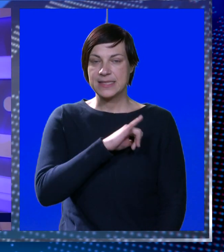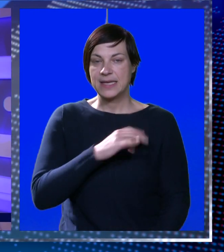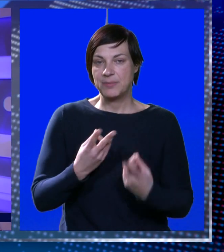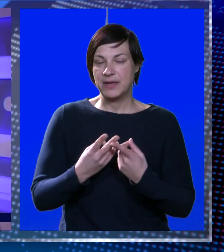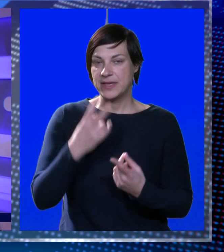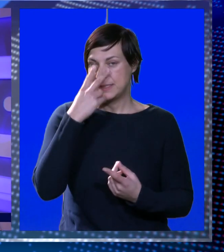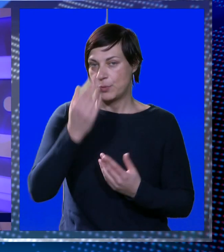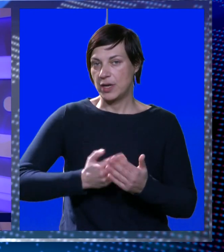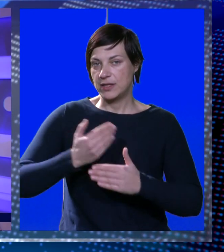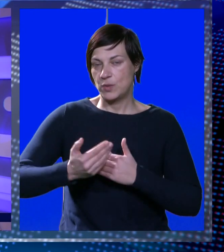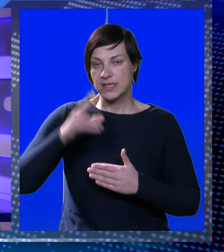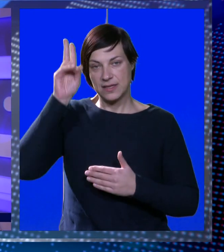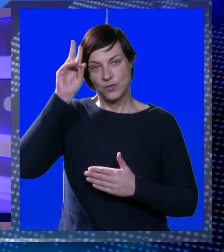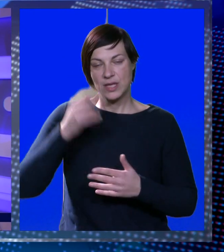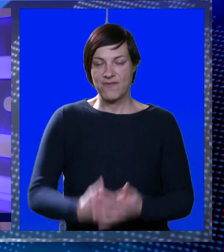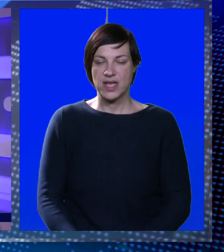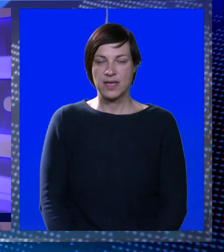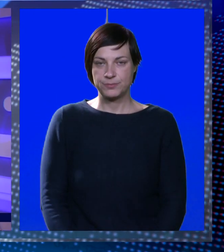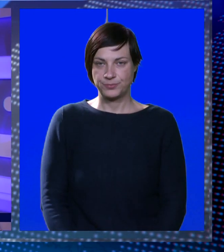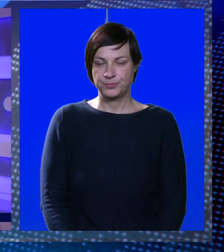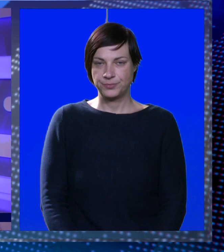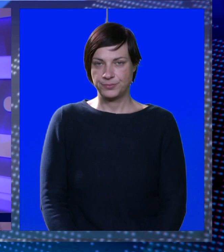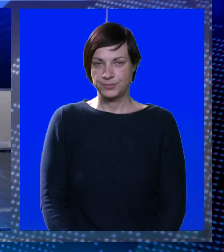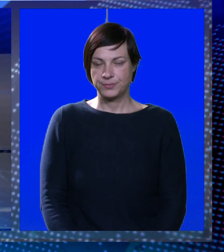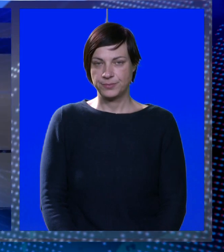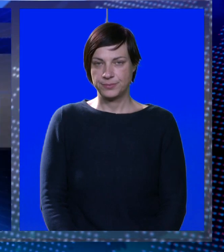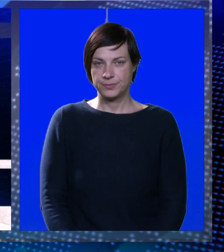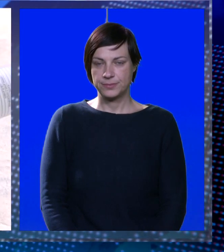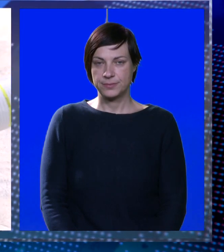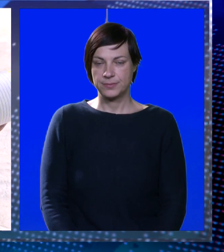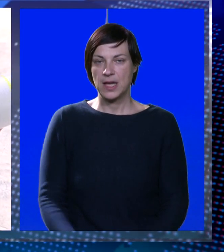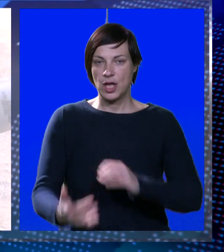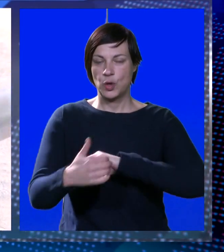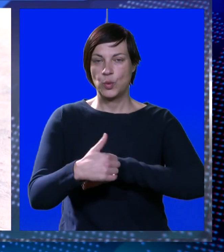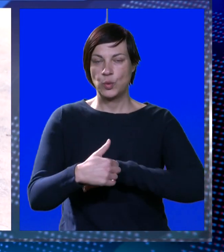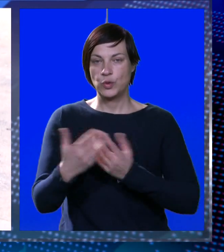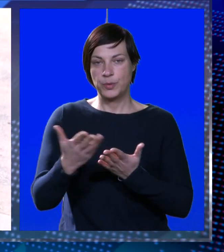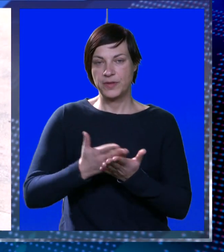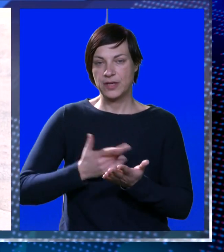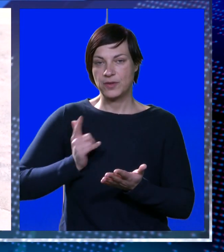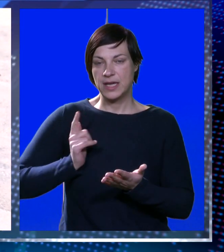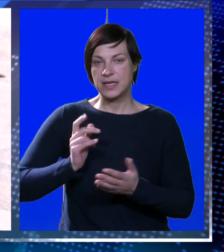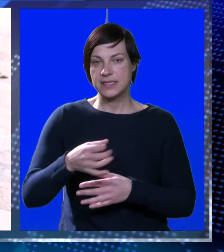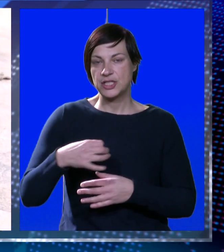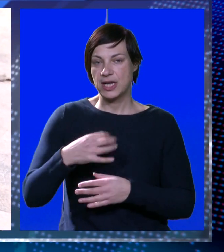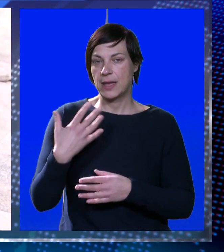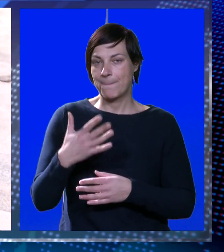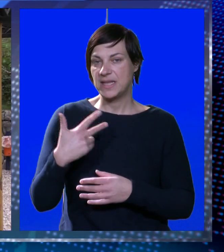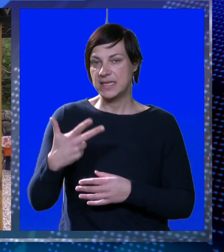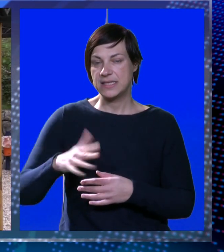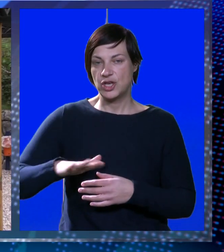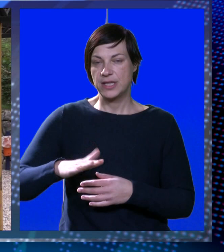Zanimljive vijesti donosimo i u nastavku. Ostanite s nama. U Dubrovniku na listi čekanja za vrtić